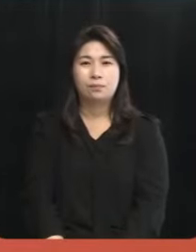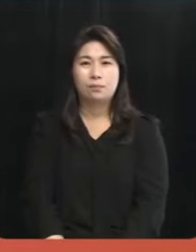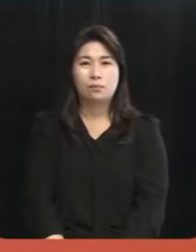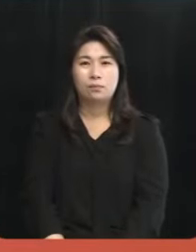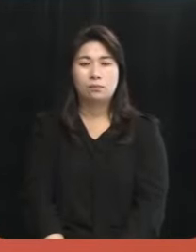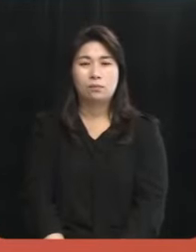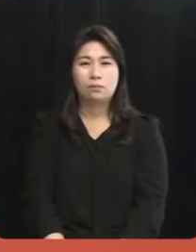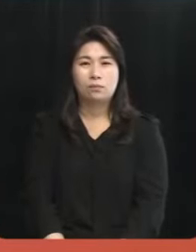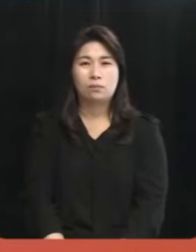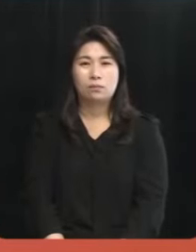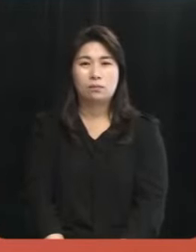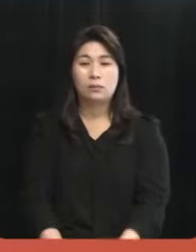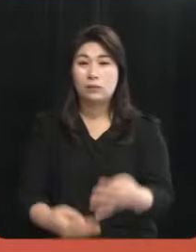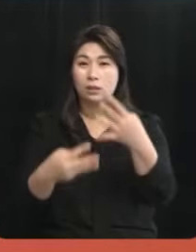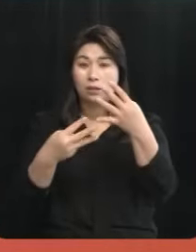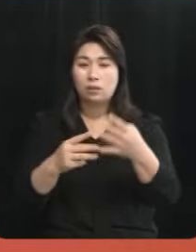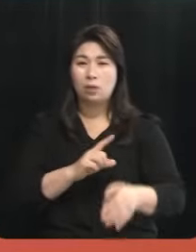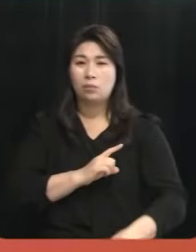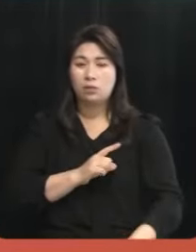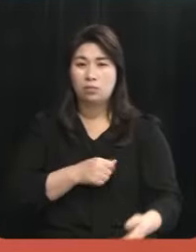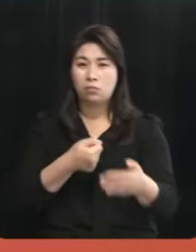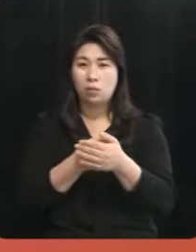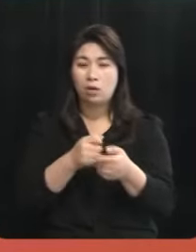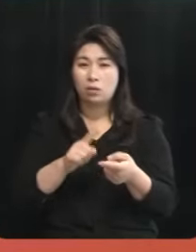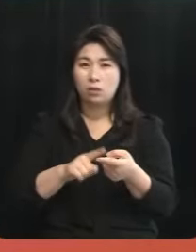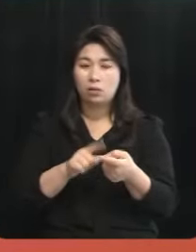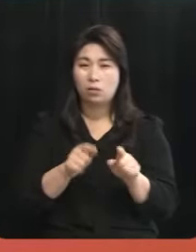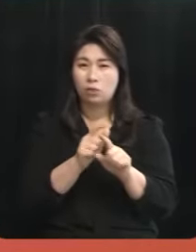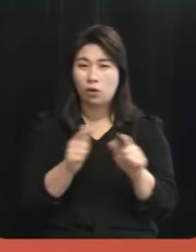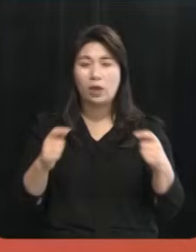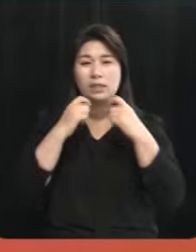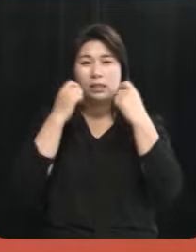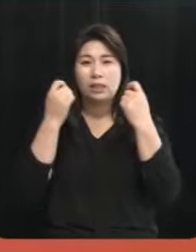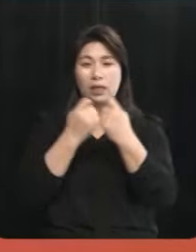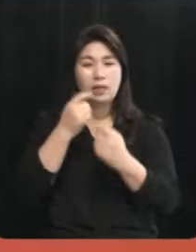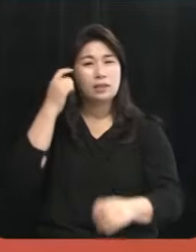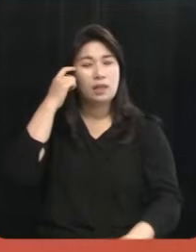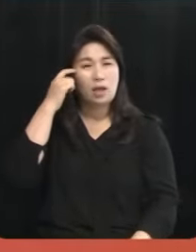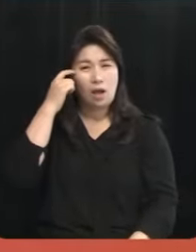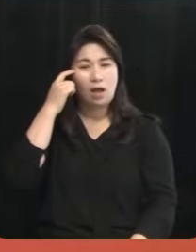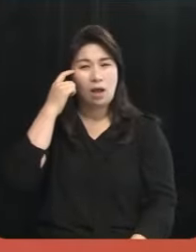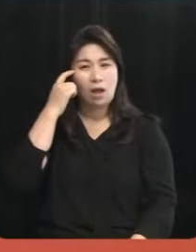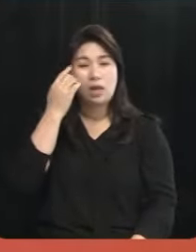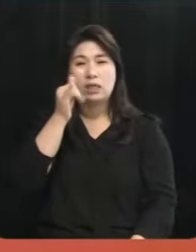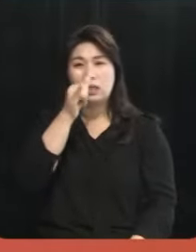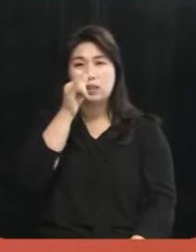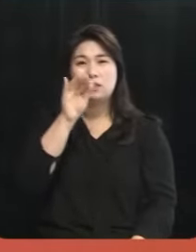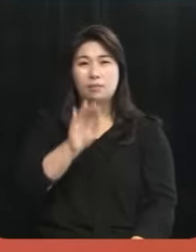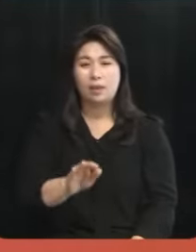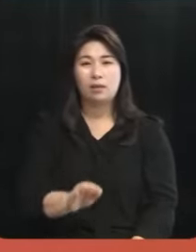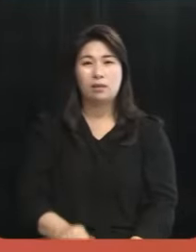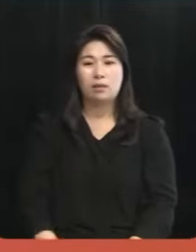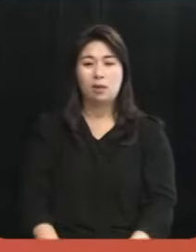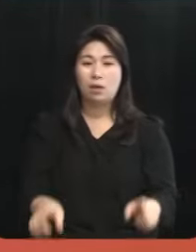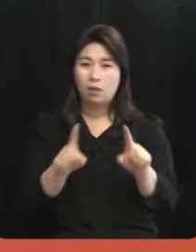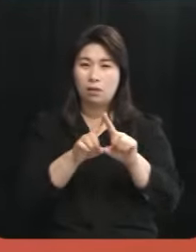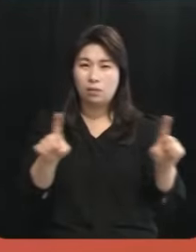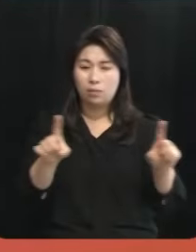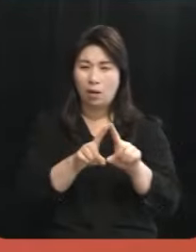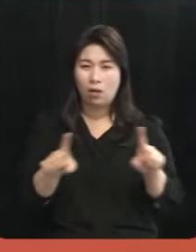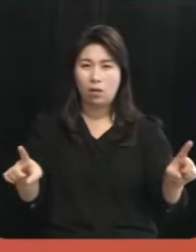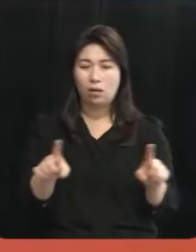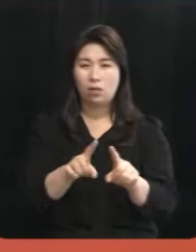4.3의 정명에 대해서는 여러 가지 개인들의 의견, 주장이 있을 수 있으나 일반화 되기는